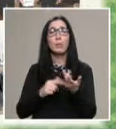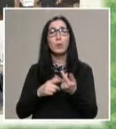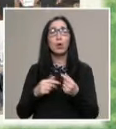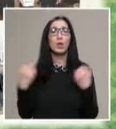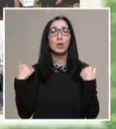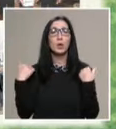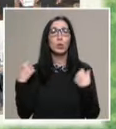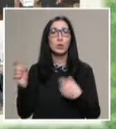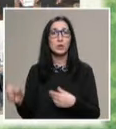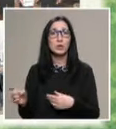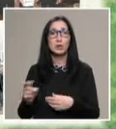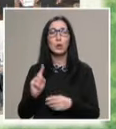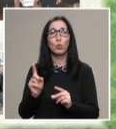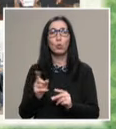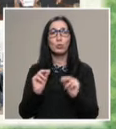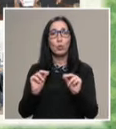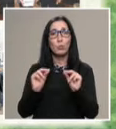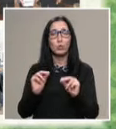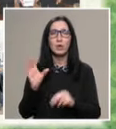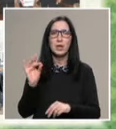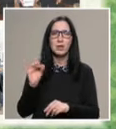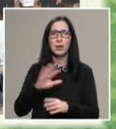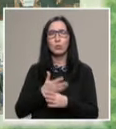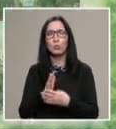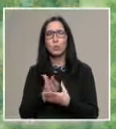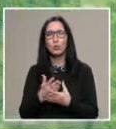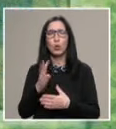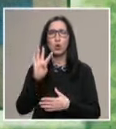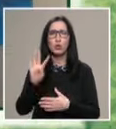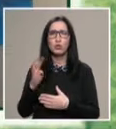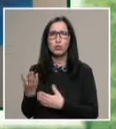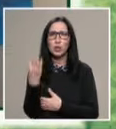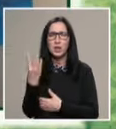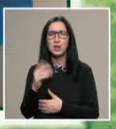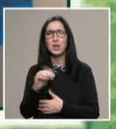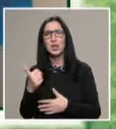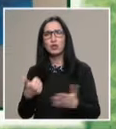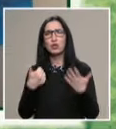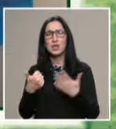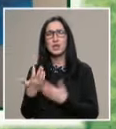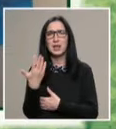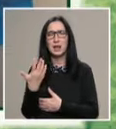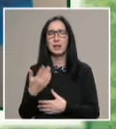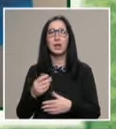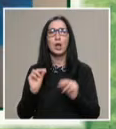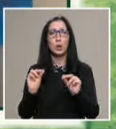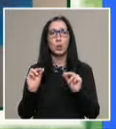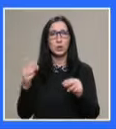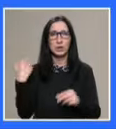броят на курсистите, които се обучават. Средно между 4 и 6 хиляди курсистите на година.